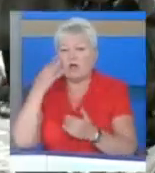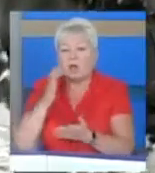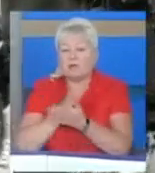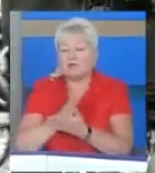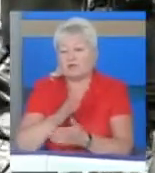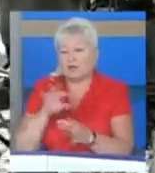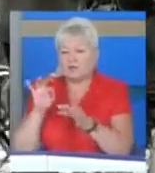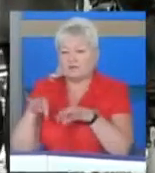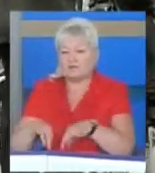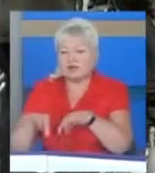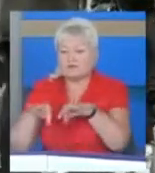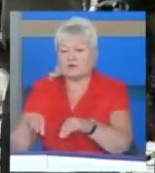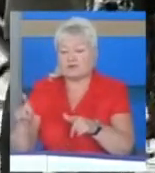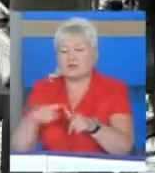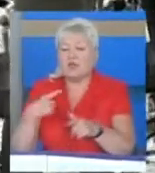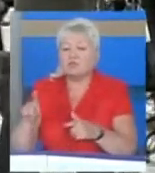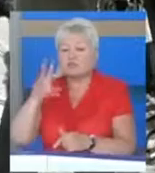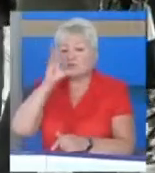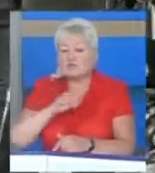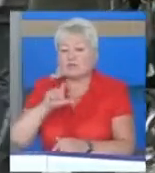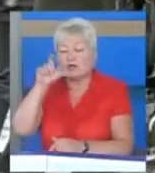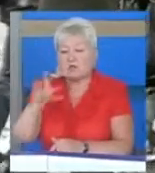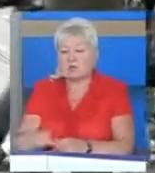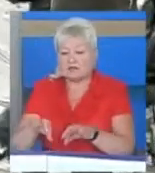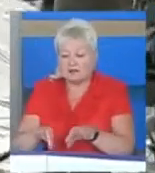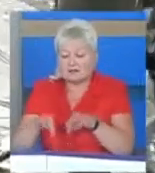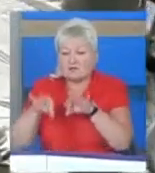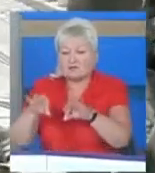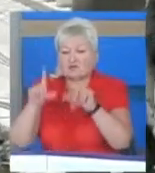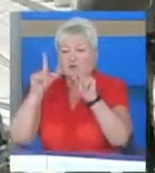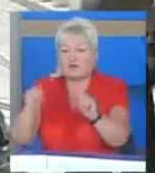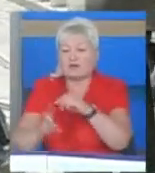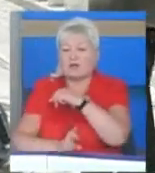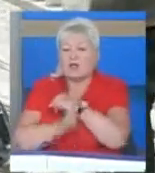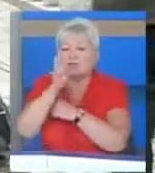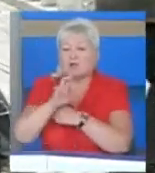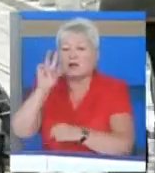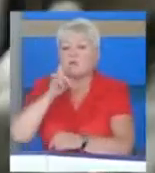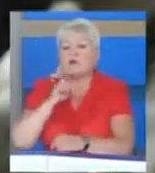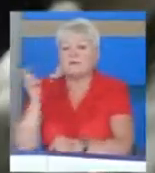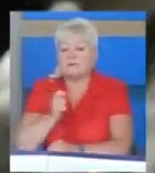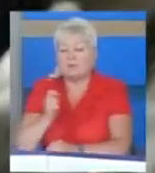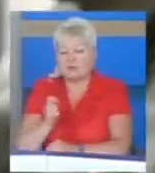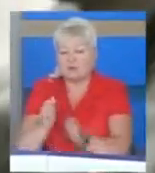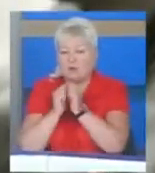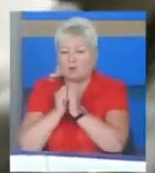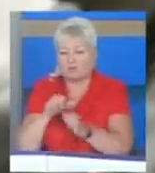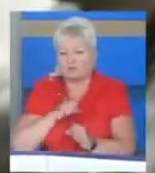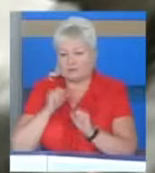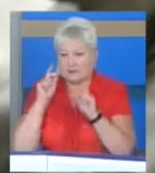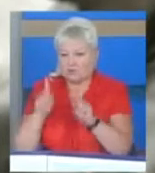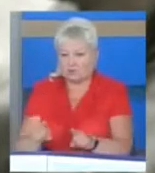Чи зуміє людина на візочку доїхати до храму на недільну молитву самотужки? На жаль,